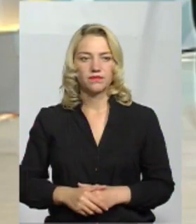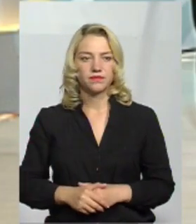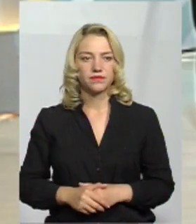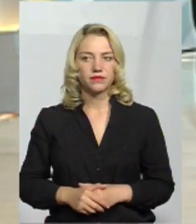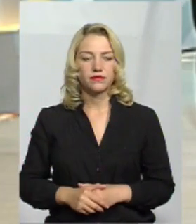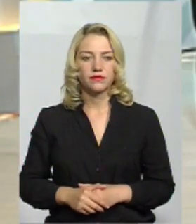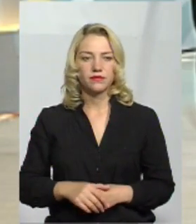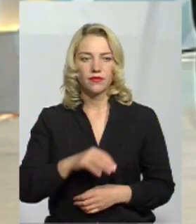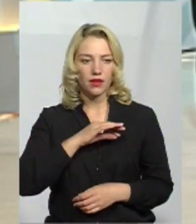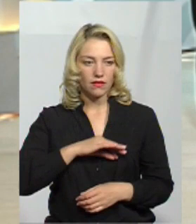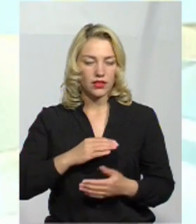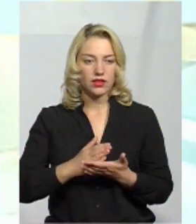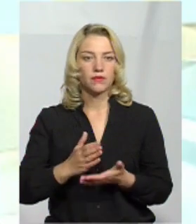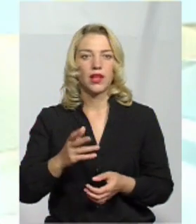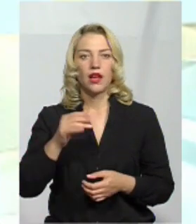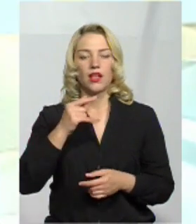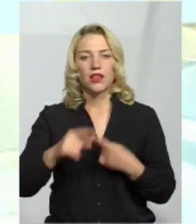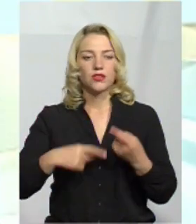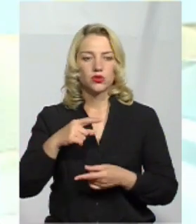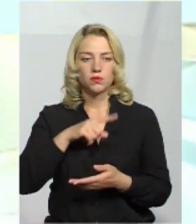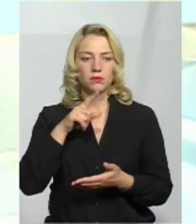Дякую. І прошу наступне запитання.